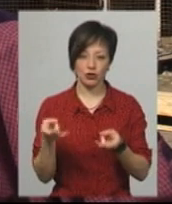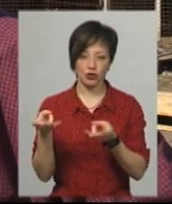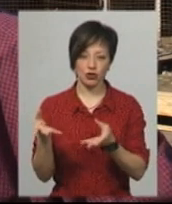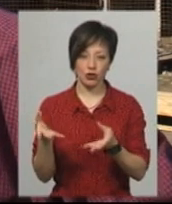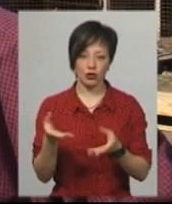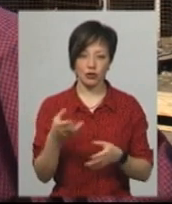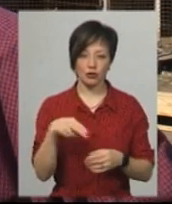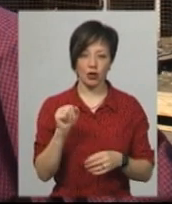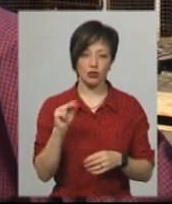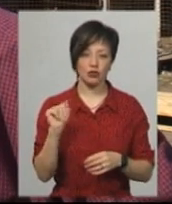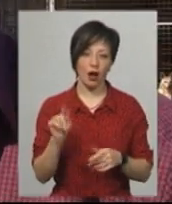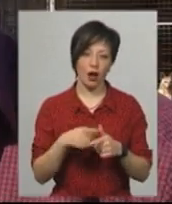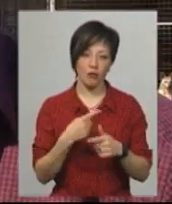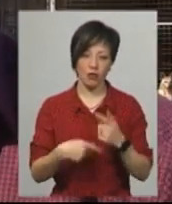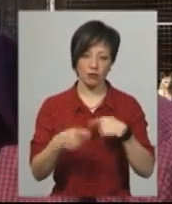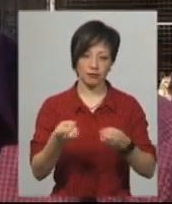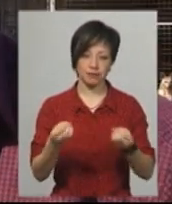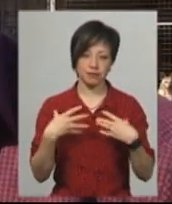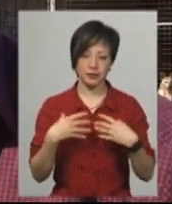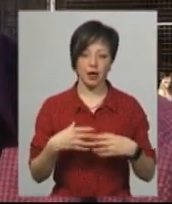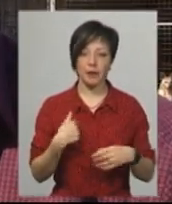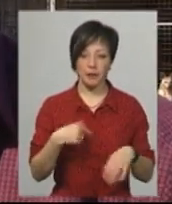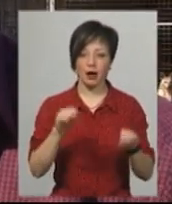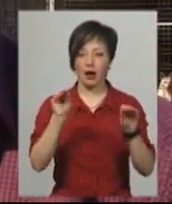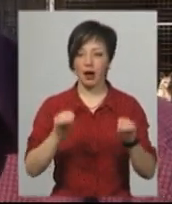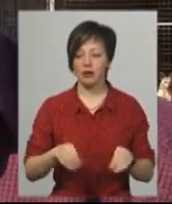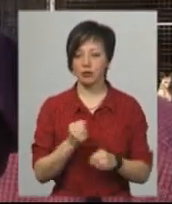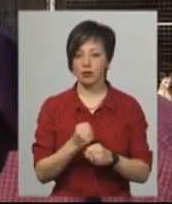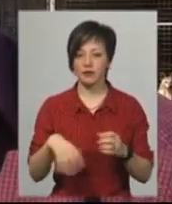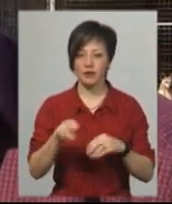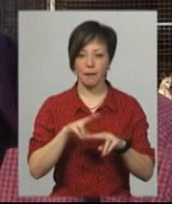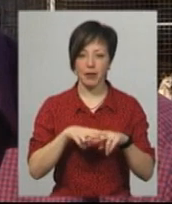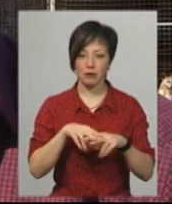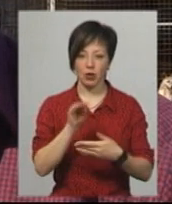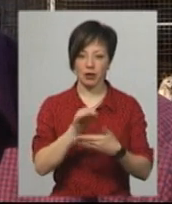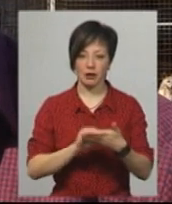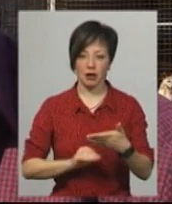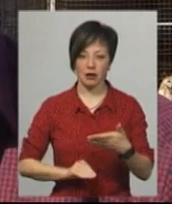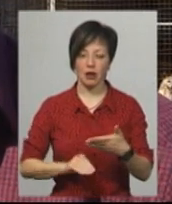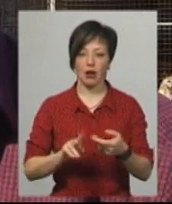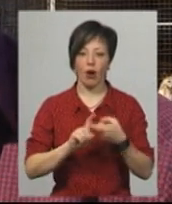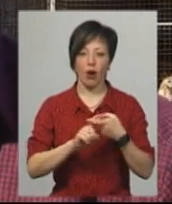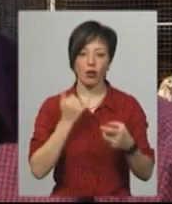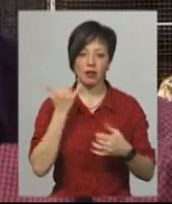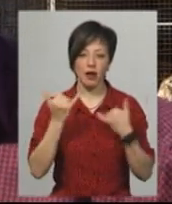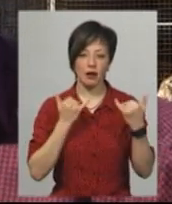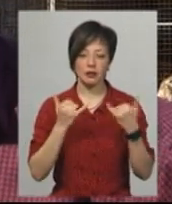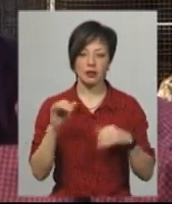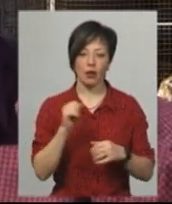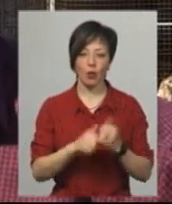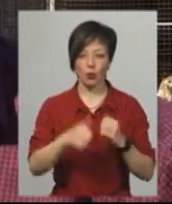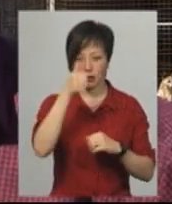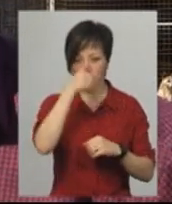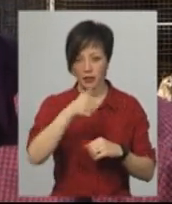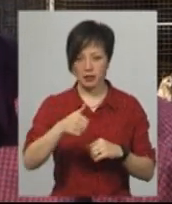там на дачах, або підкидають назад. Ми складаємо акт, всі паспортні дані вписуємо, контакти. І кожен